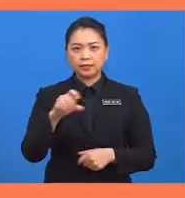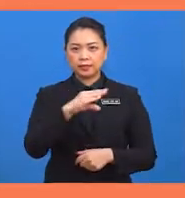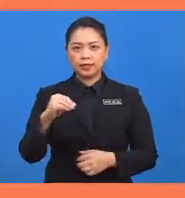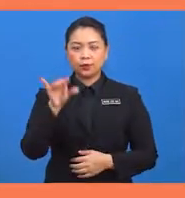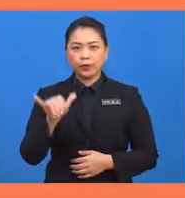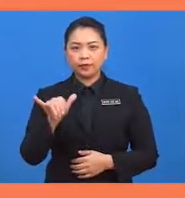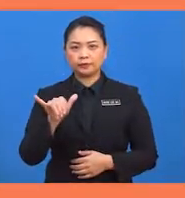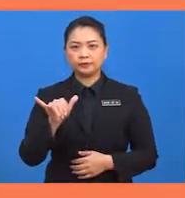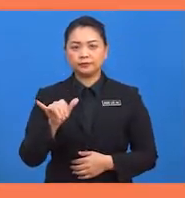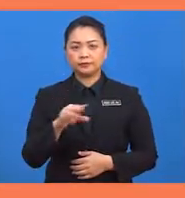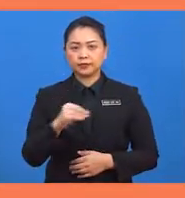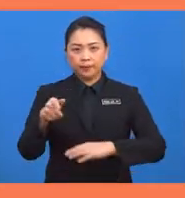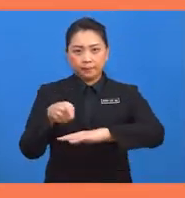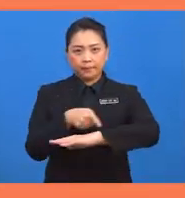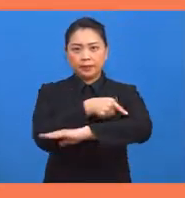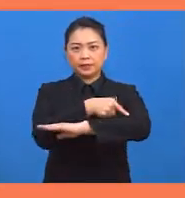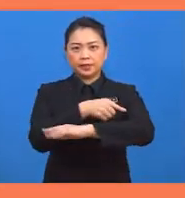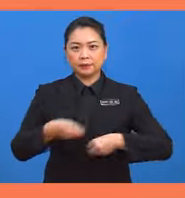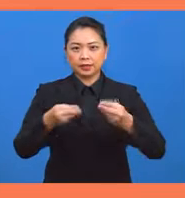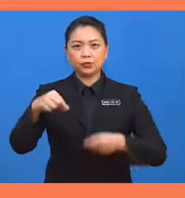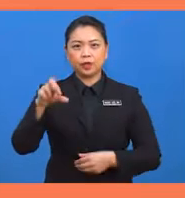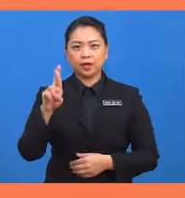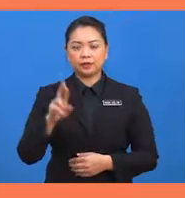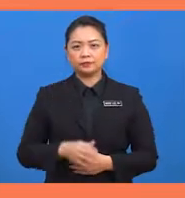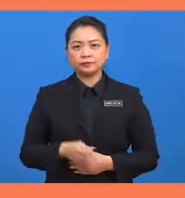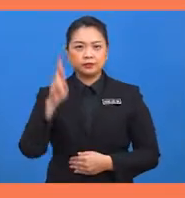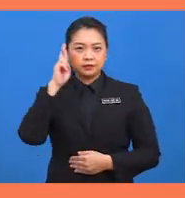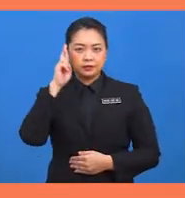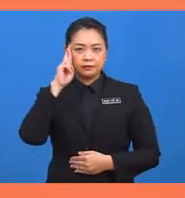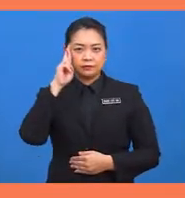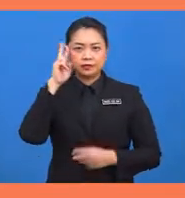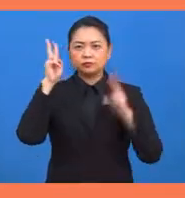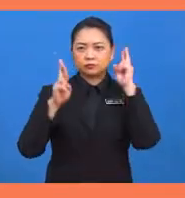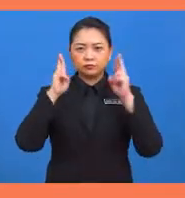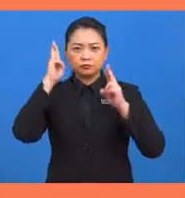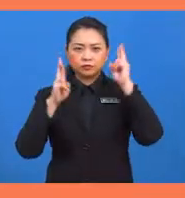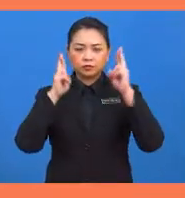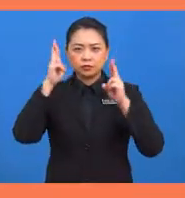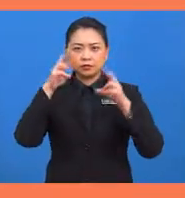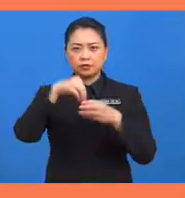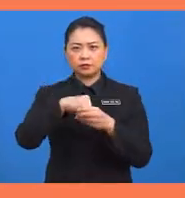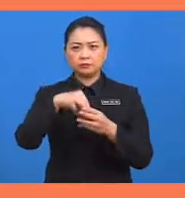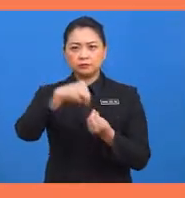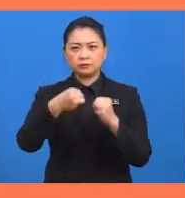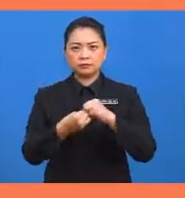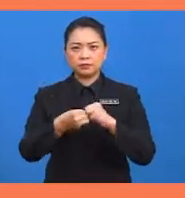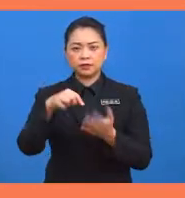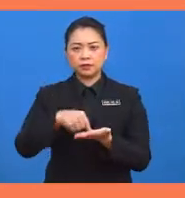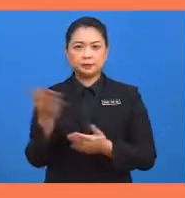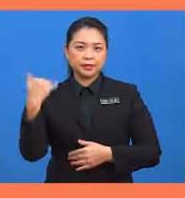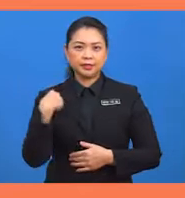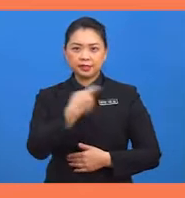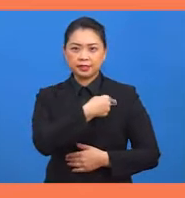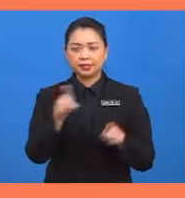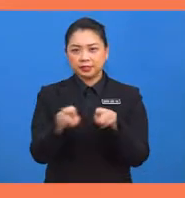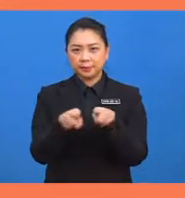bagi Y dan panjang bagi QR. Rafi kerun singan dalam hal ini. Marilah kita